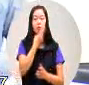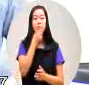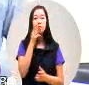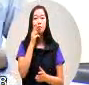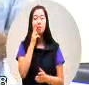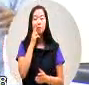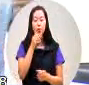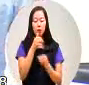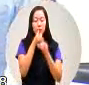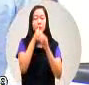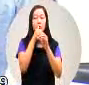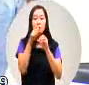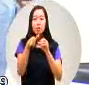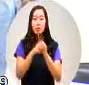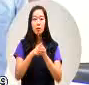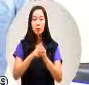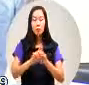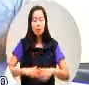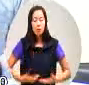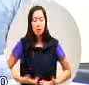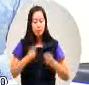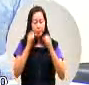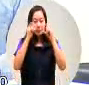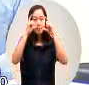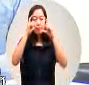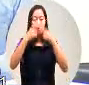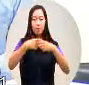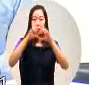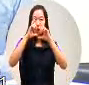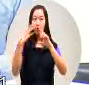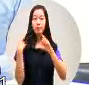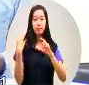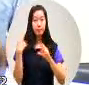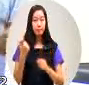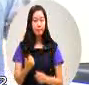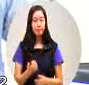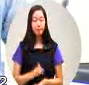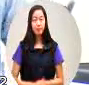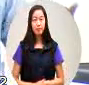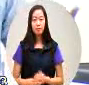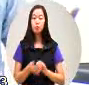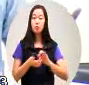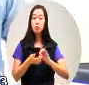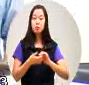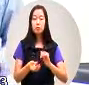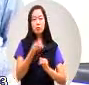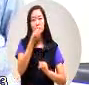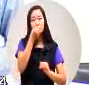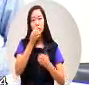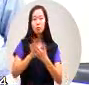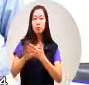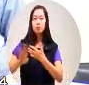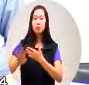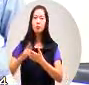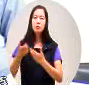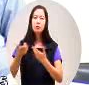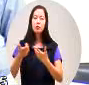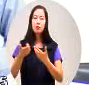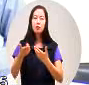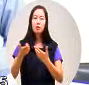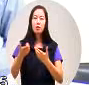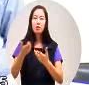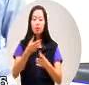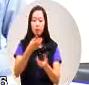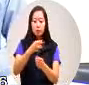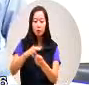汁那么精神呢很容易的恢复所以这个呢也不一定要吃梅章的梅子啦都一样